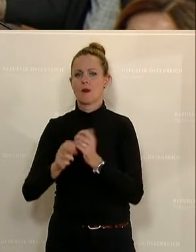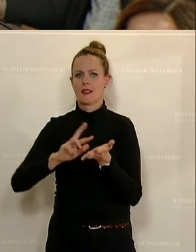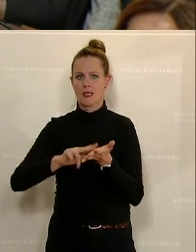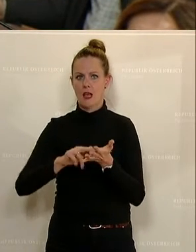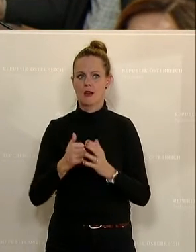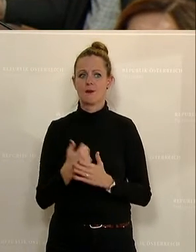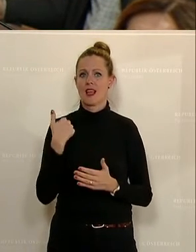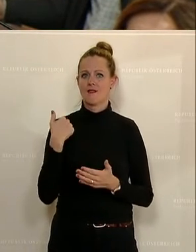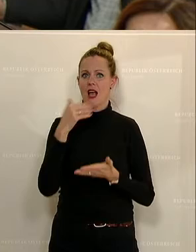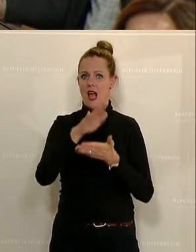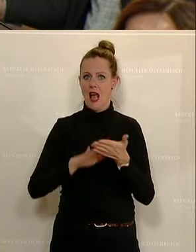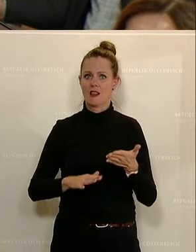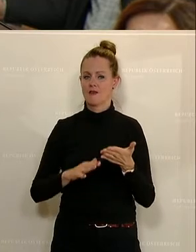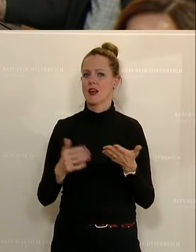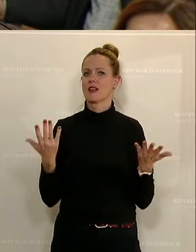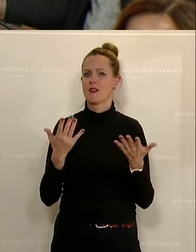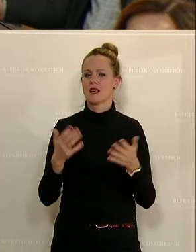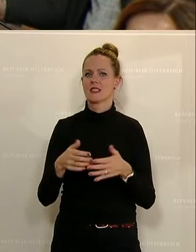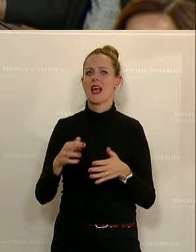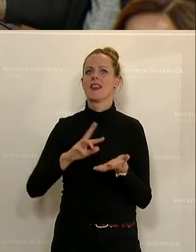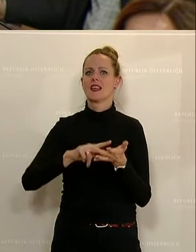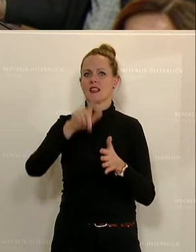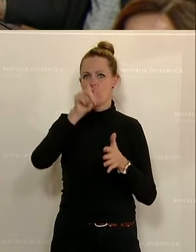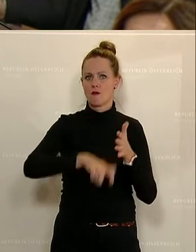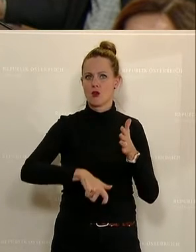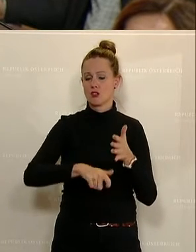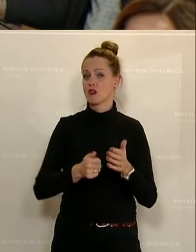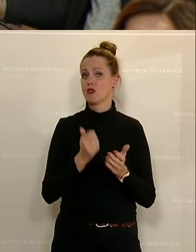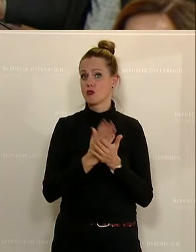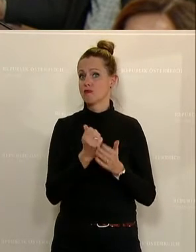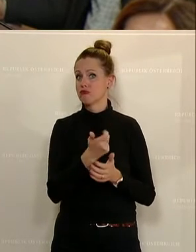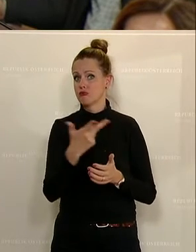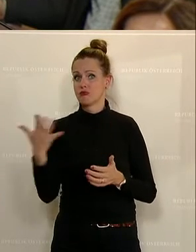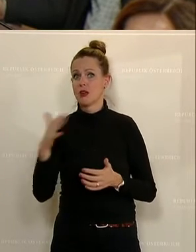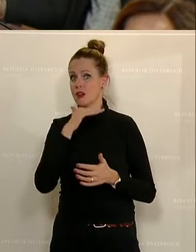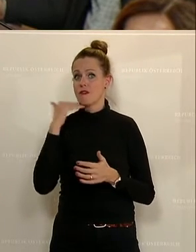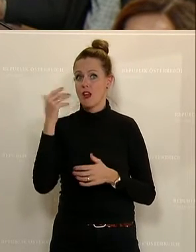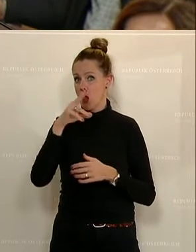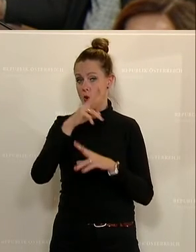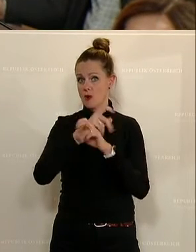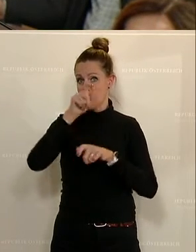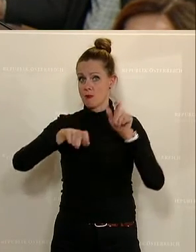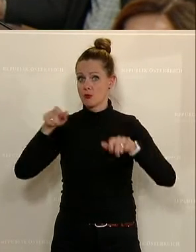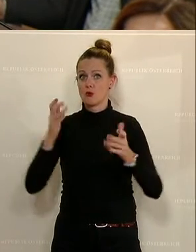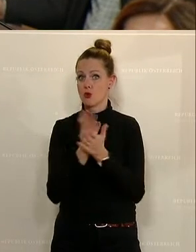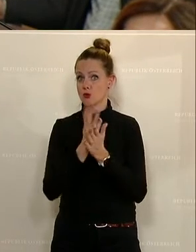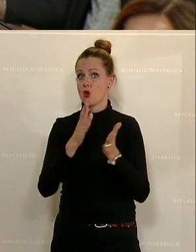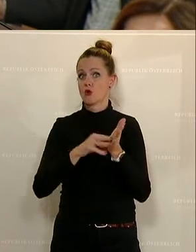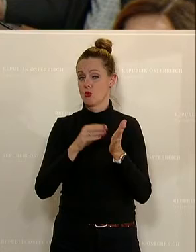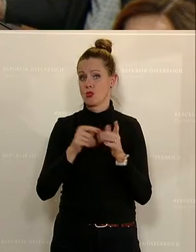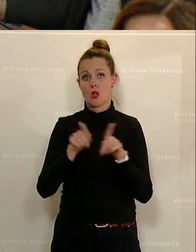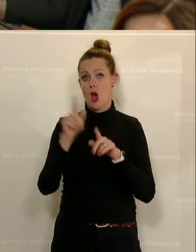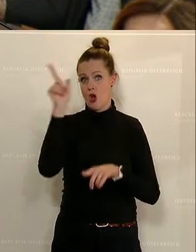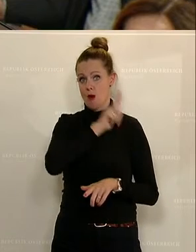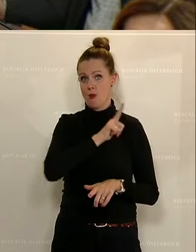begonnen haben wir mit dem digitalen Führerschein, den bereits viele Österreicherinnen und Österreicher nutzen konnten und auch die